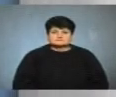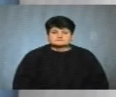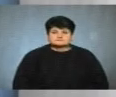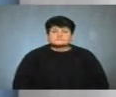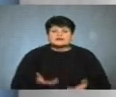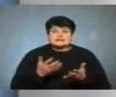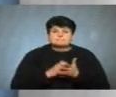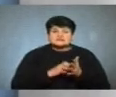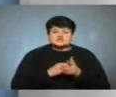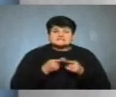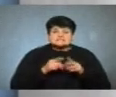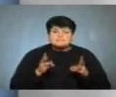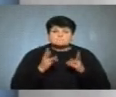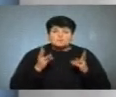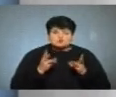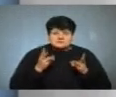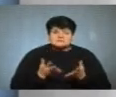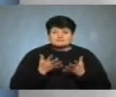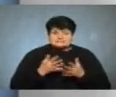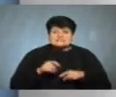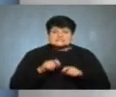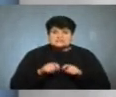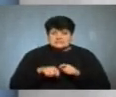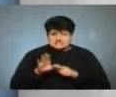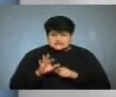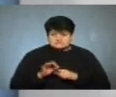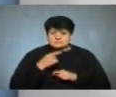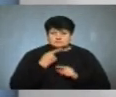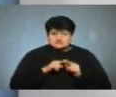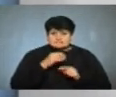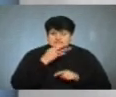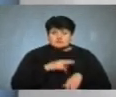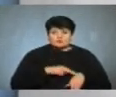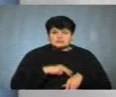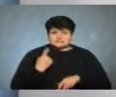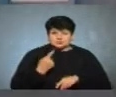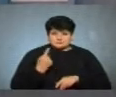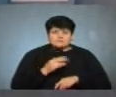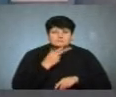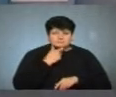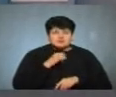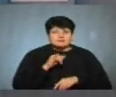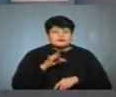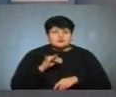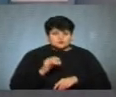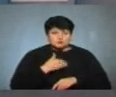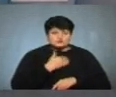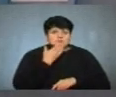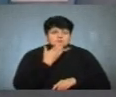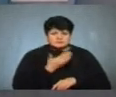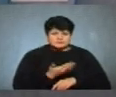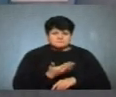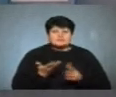Які причини цієї пожежі становить слідство? Про це повідомили у поліції області. Пані Ірино, і все ж вас хочу запитати,